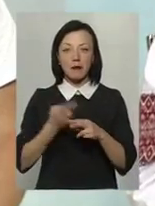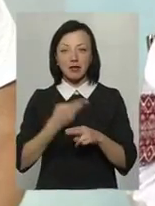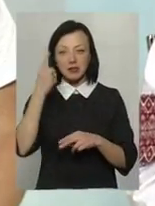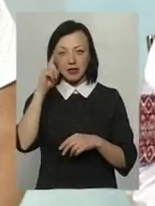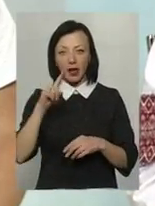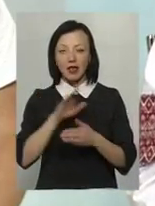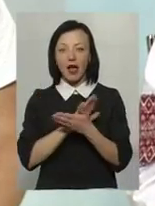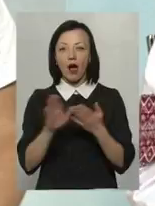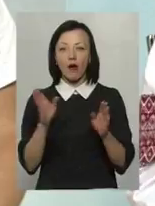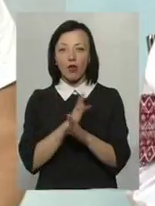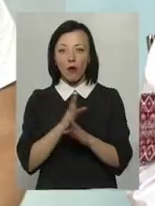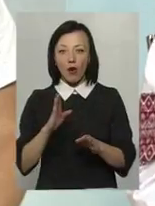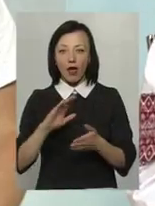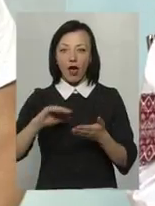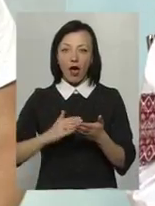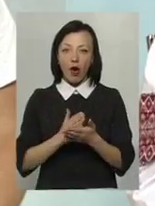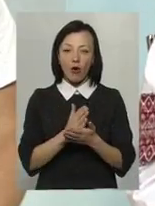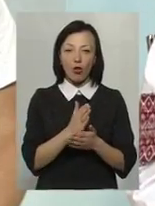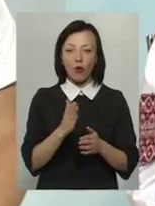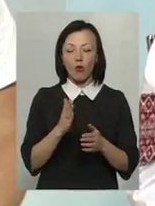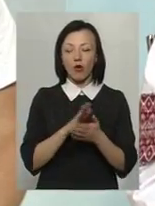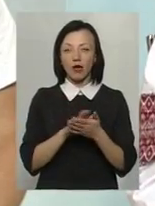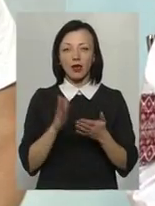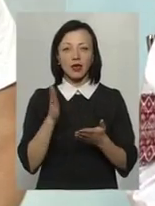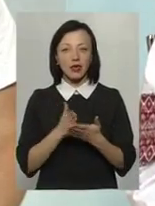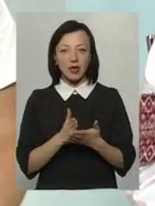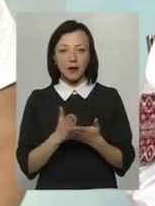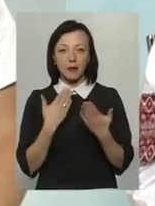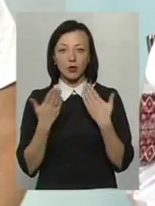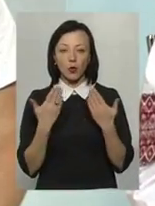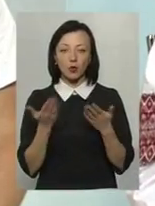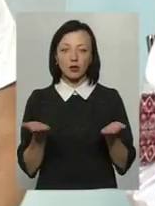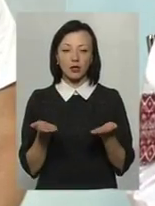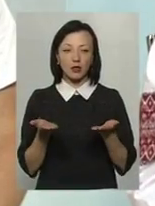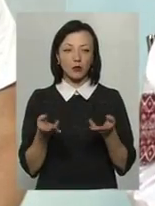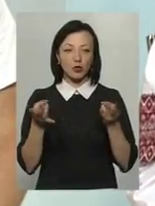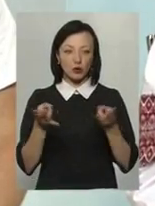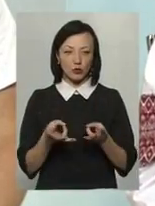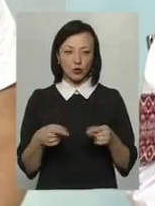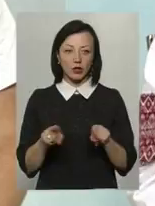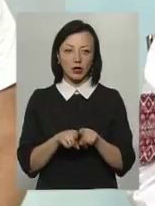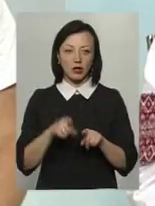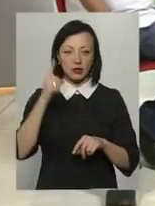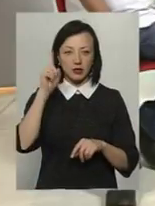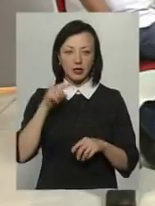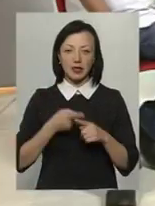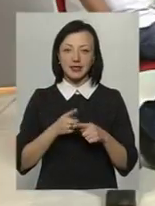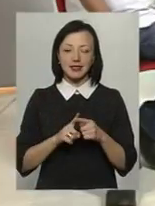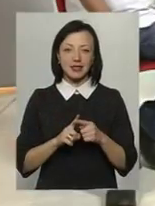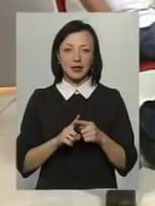без знань геології навіть, тому що є підходи, які потребують таких знань. Тобто